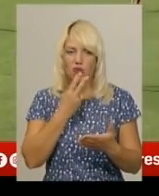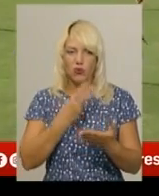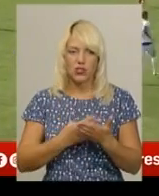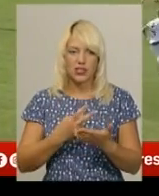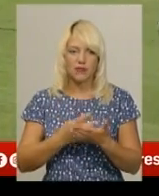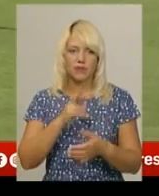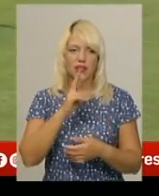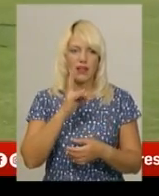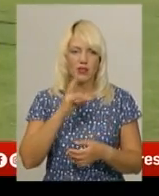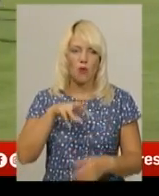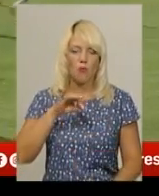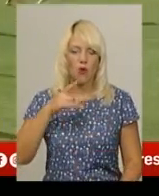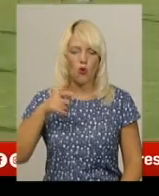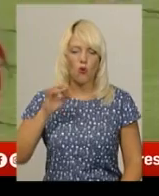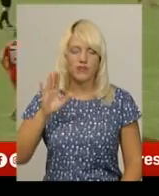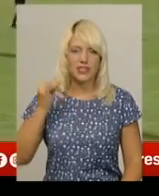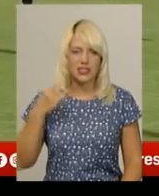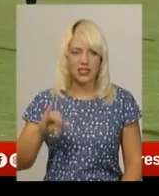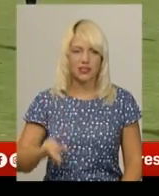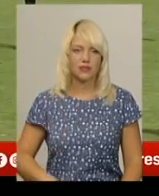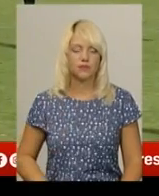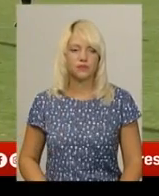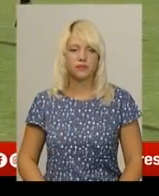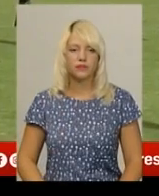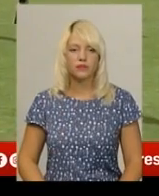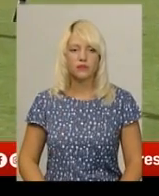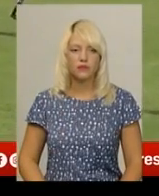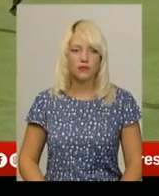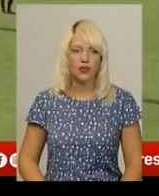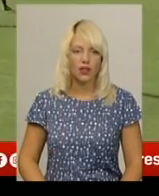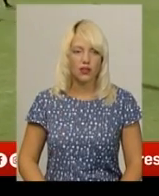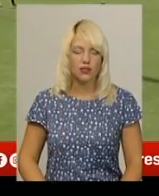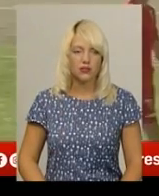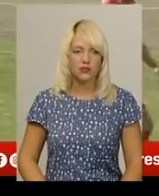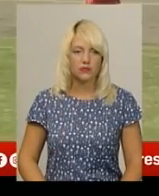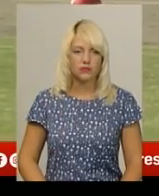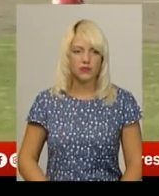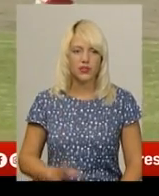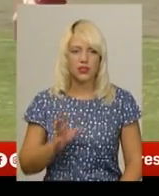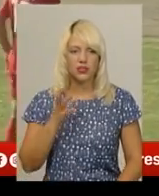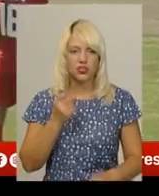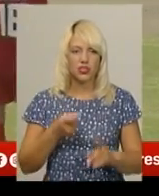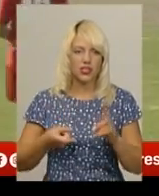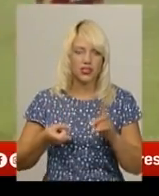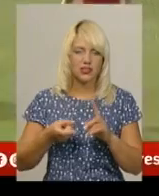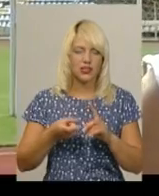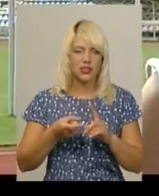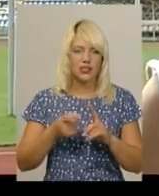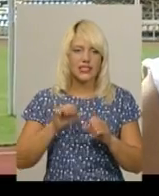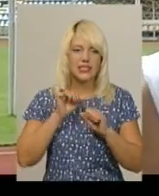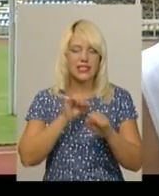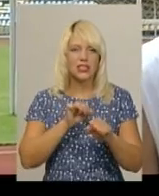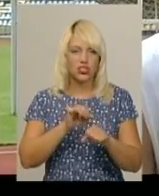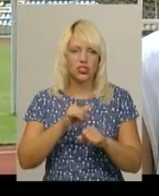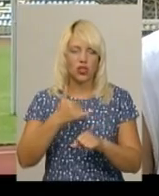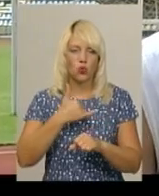Мароговський, майже завжди обіграв свого опонента. Аль-Щер зацеплявся за м'яч. В защиті, як ви знаєте,